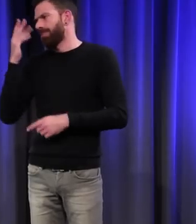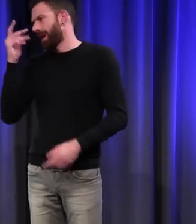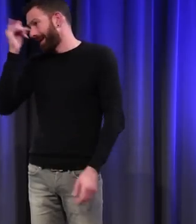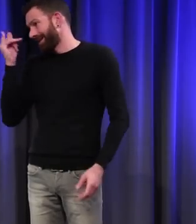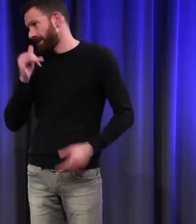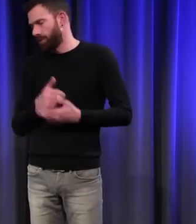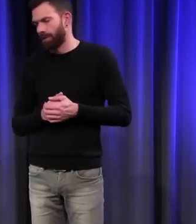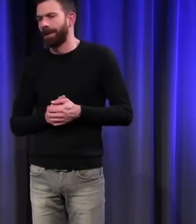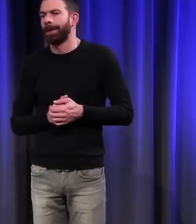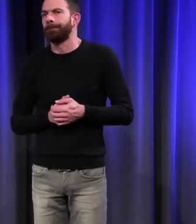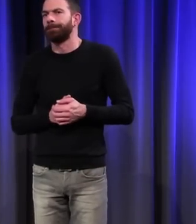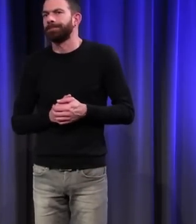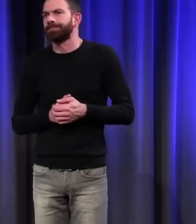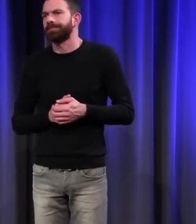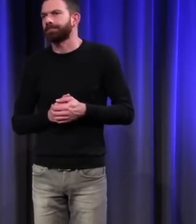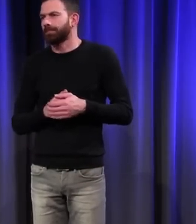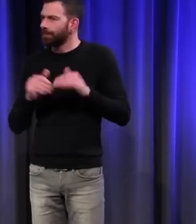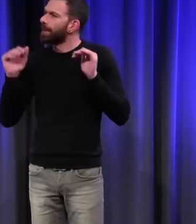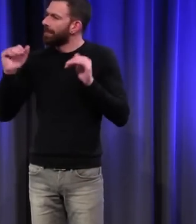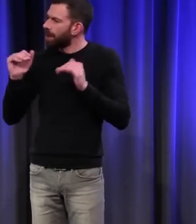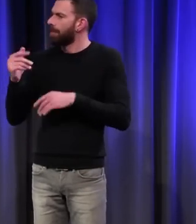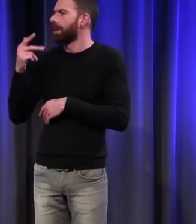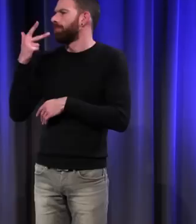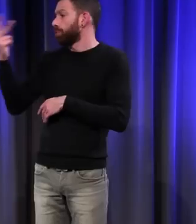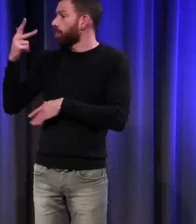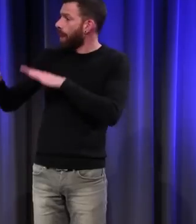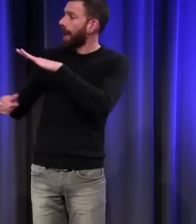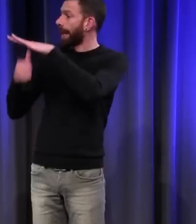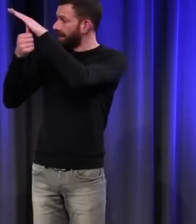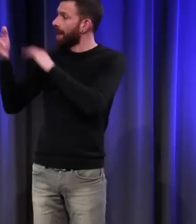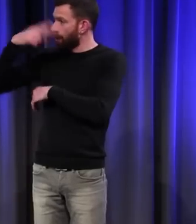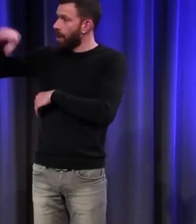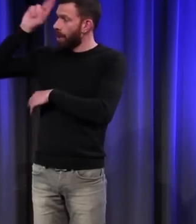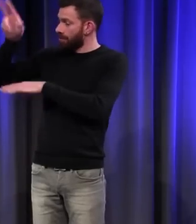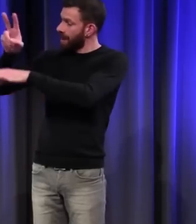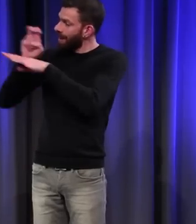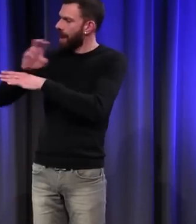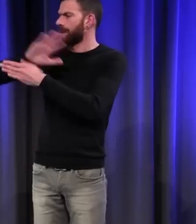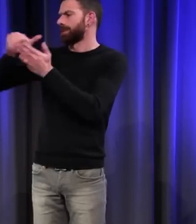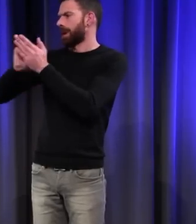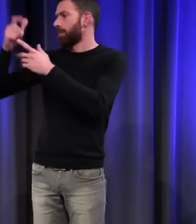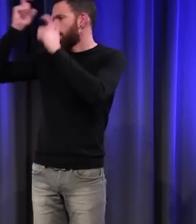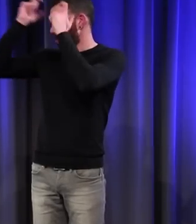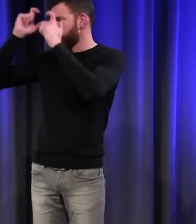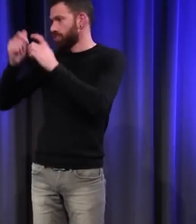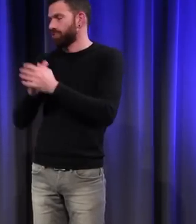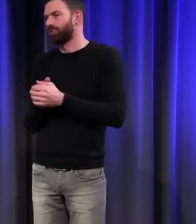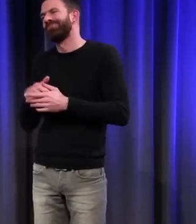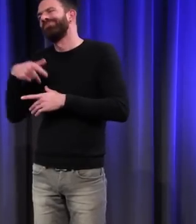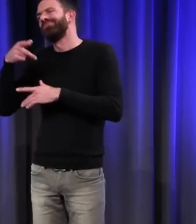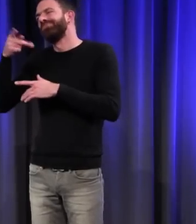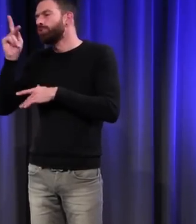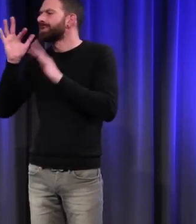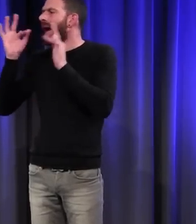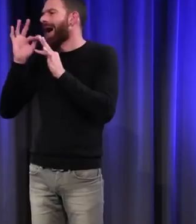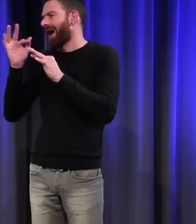Cela dit, trois capitales européennes ont quand même un ours pour emblème pour des raisons de jeu de mots entre